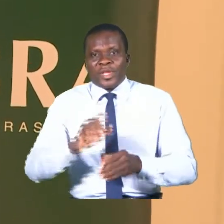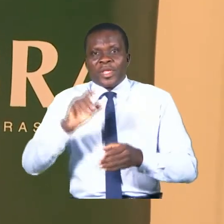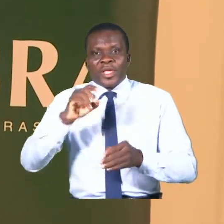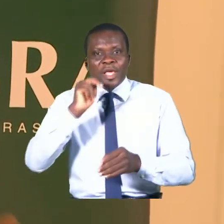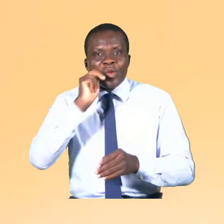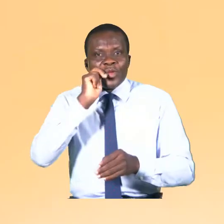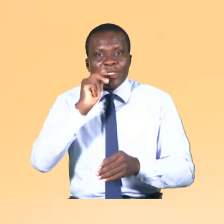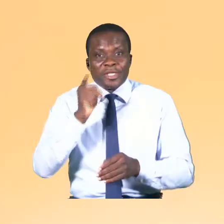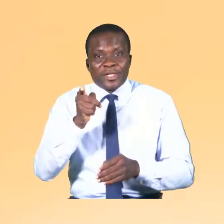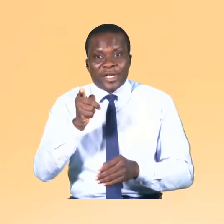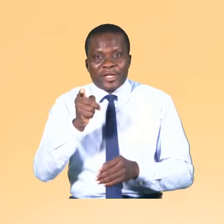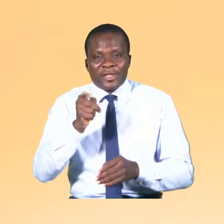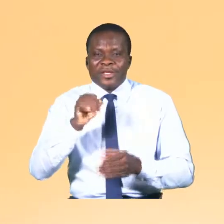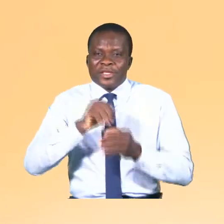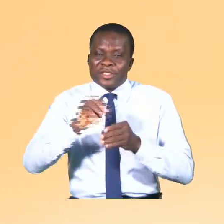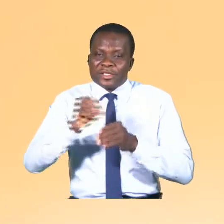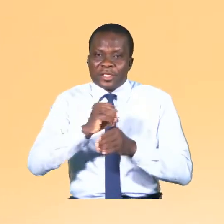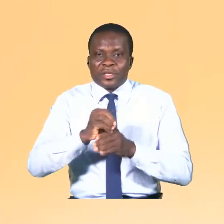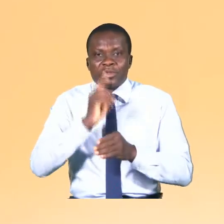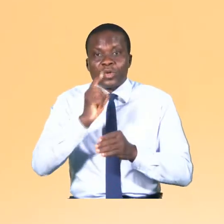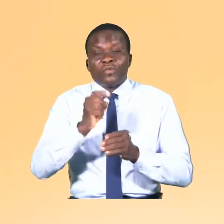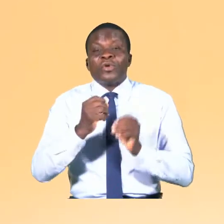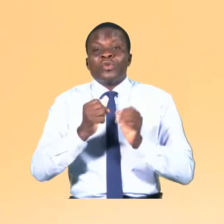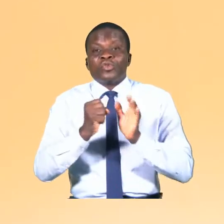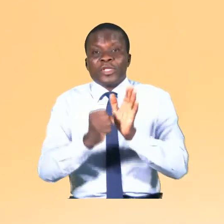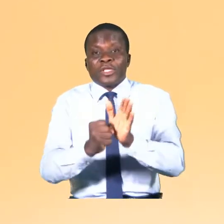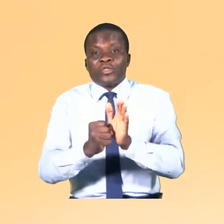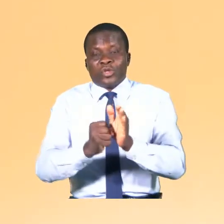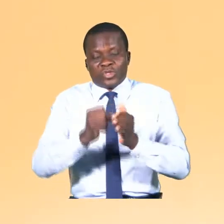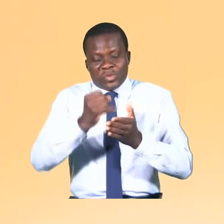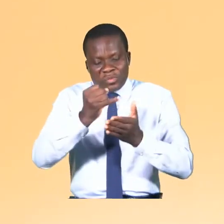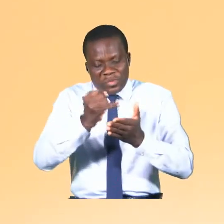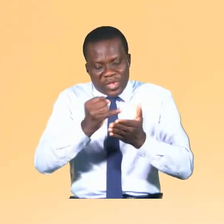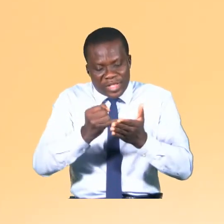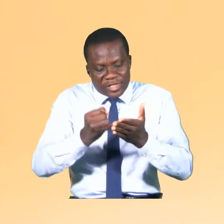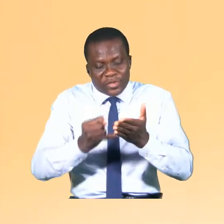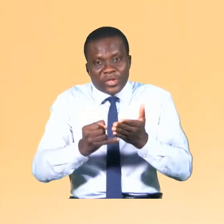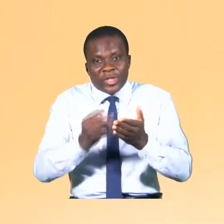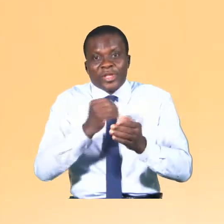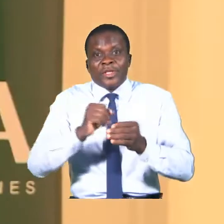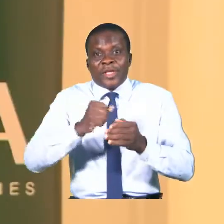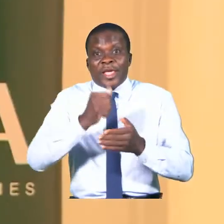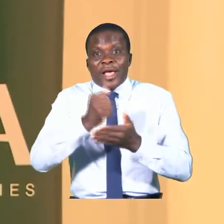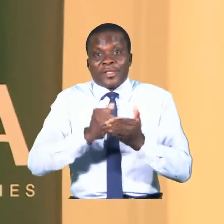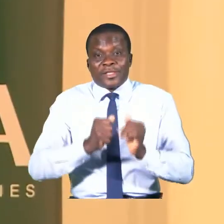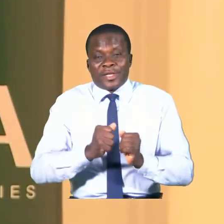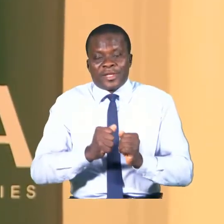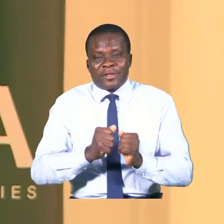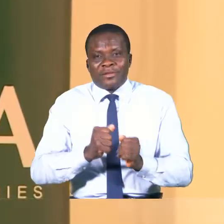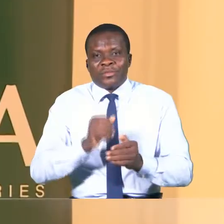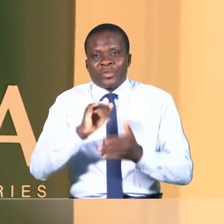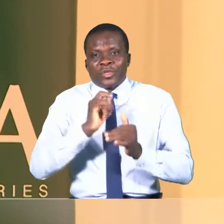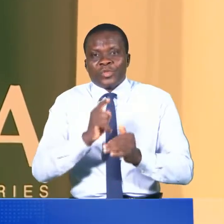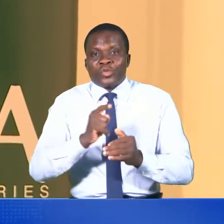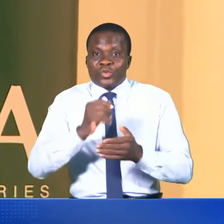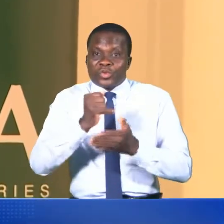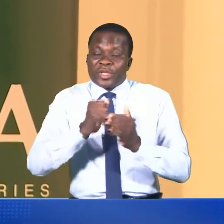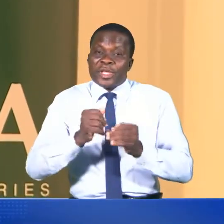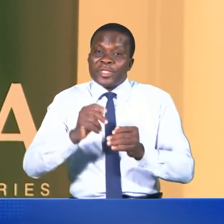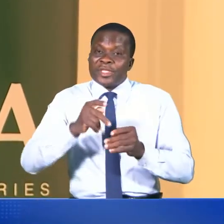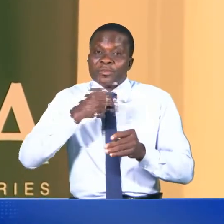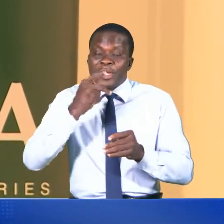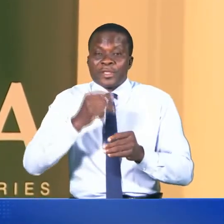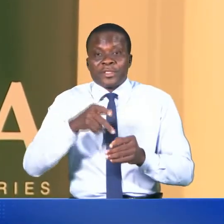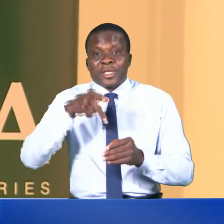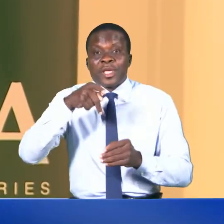Nigeria. Ses œuvres sont des symbioses architecturales et artisanales. Je suis un artiste praticien peule